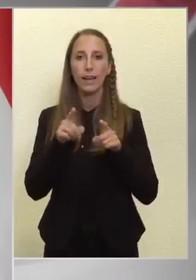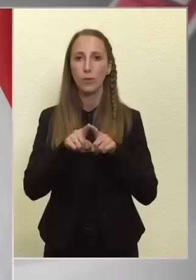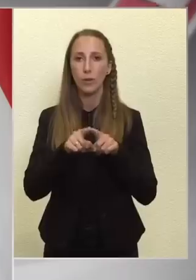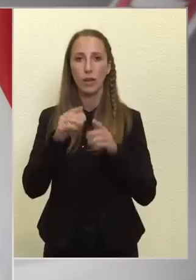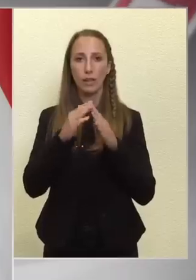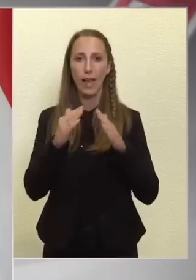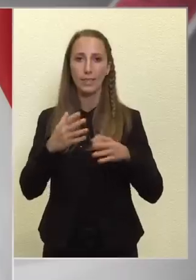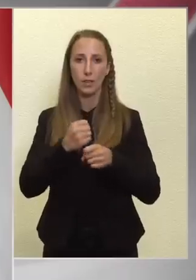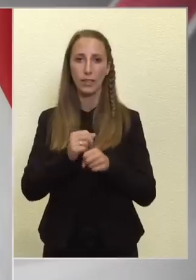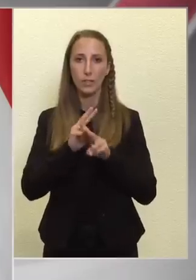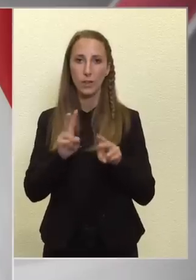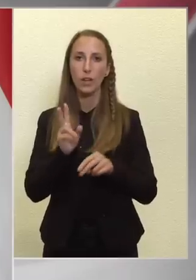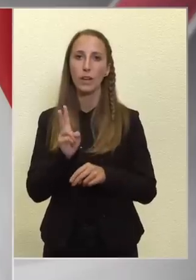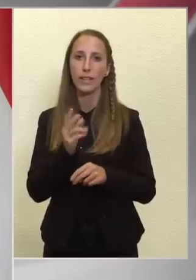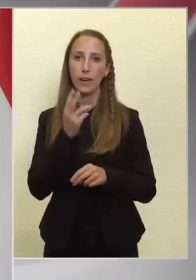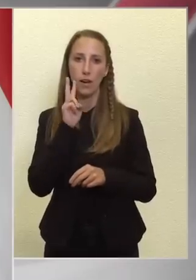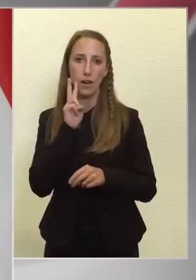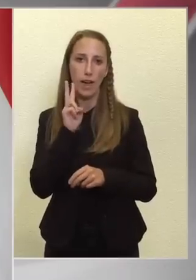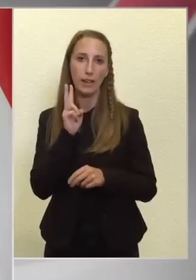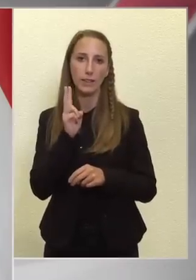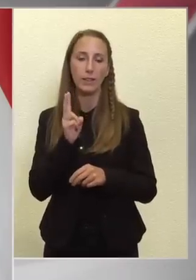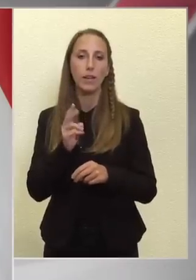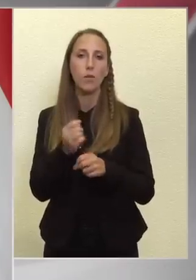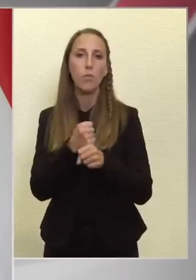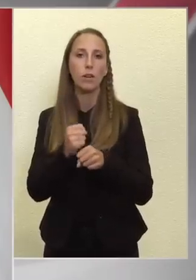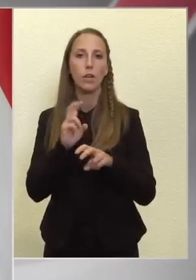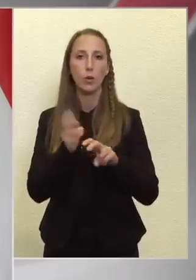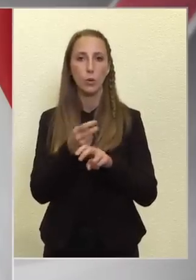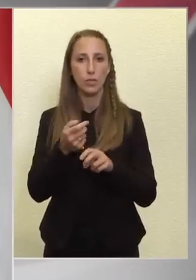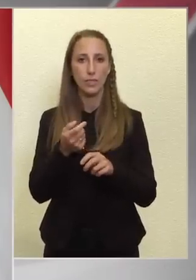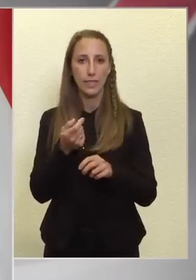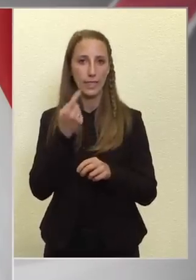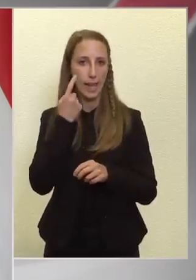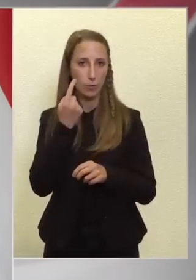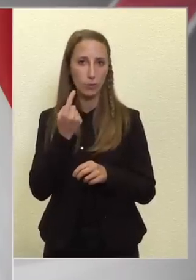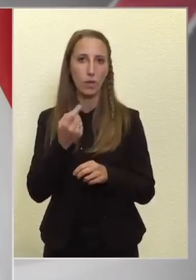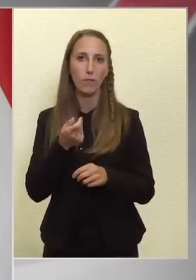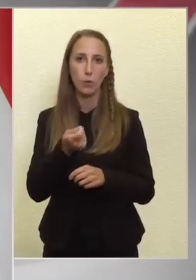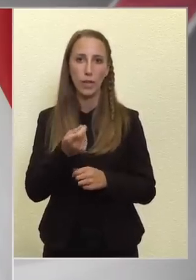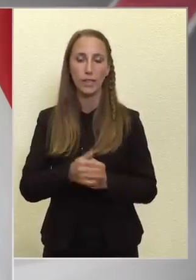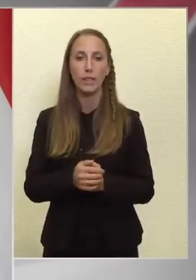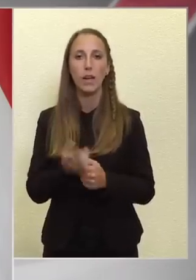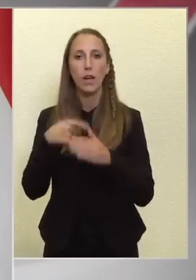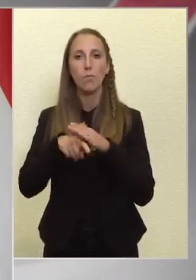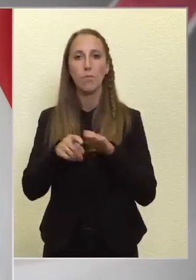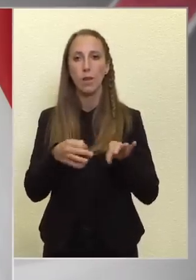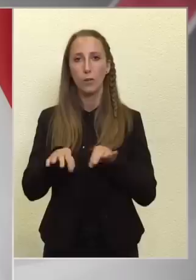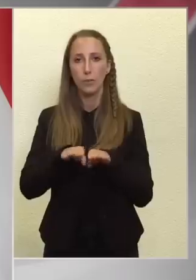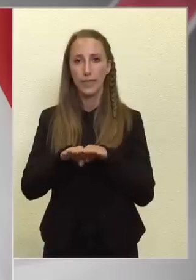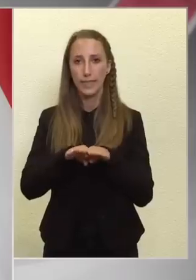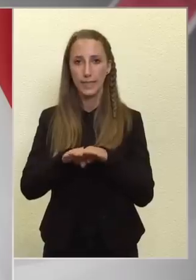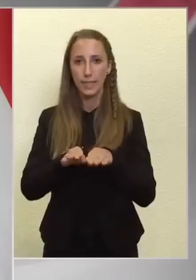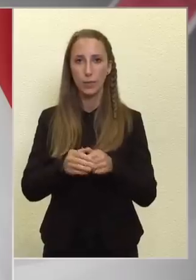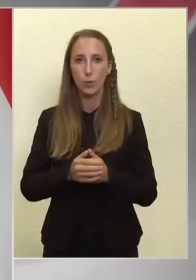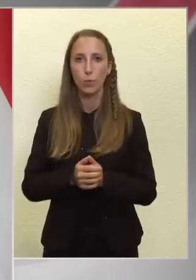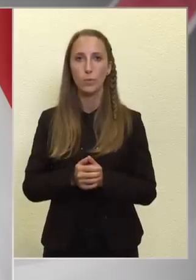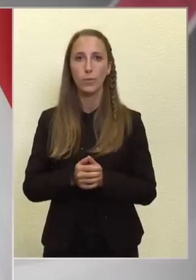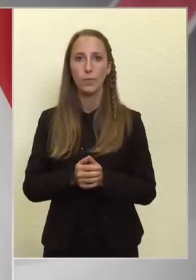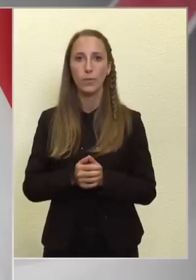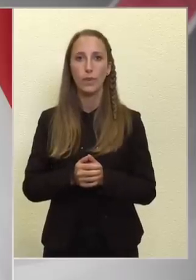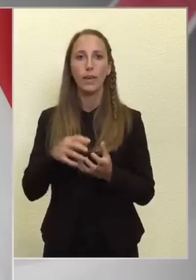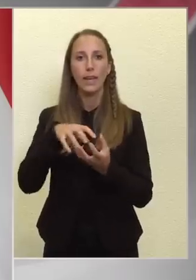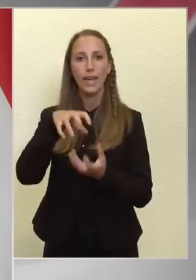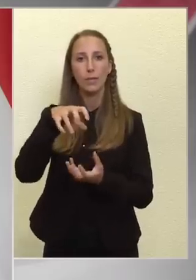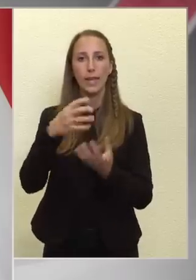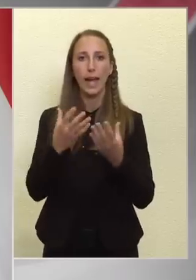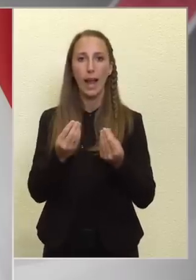háztartás van, aki akár barnakőszénnel is tudnak fűteni. A belügyminisztérium ezt kémények